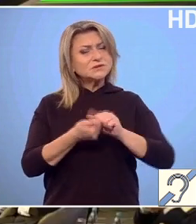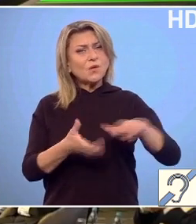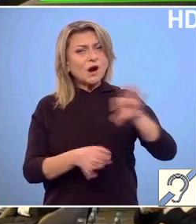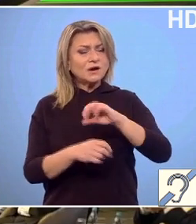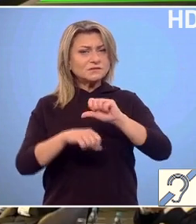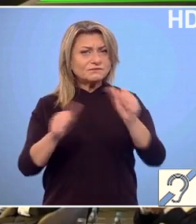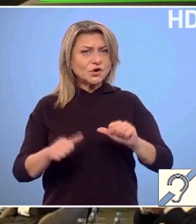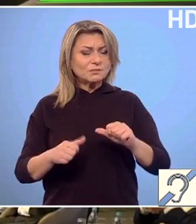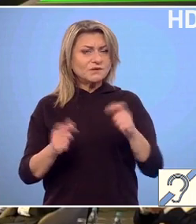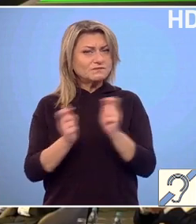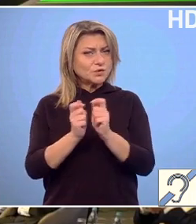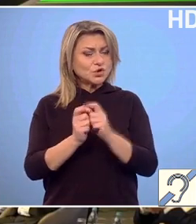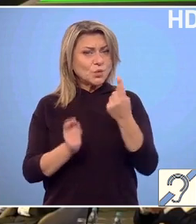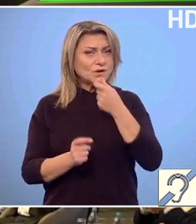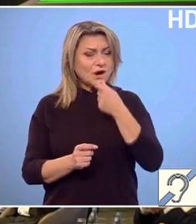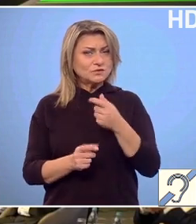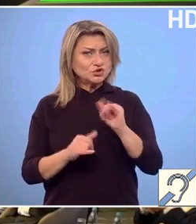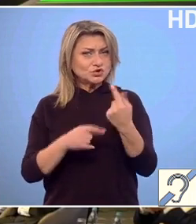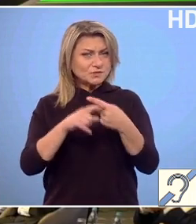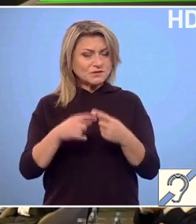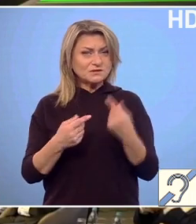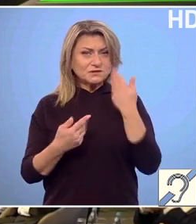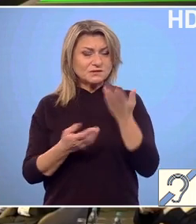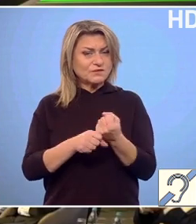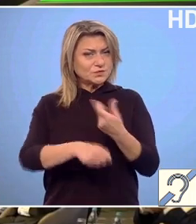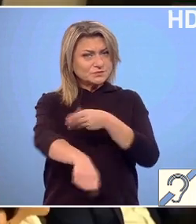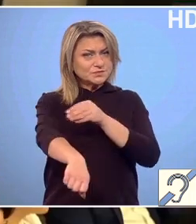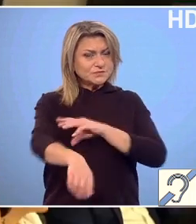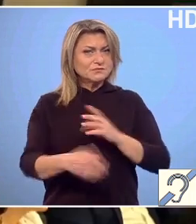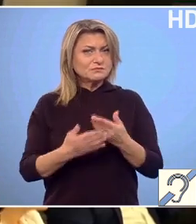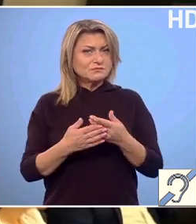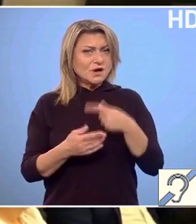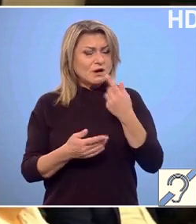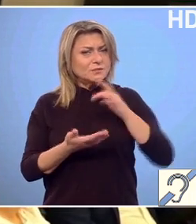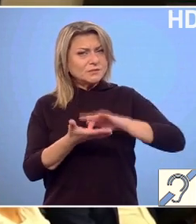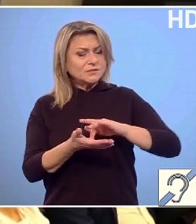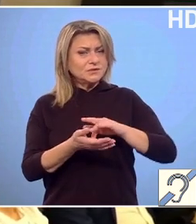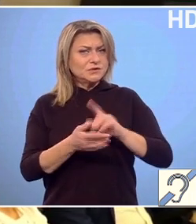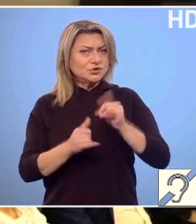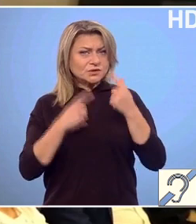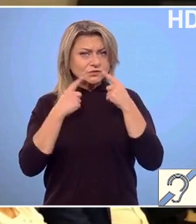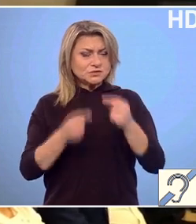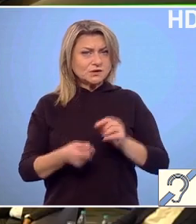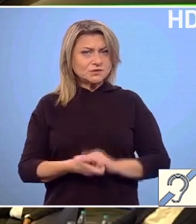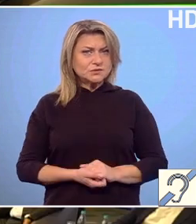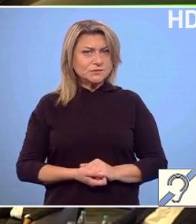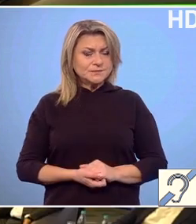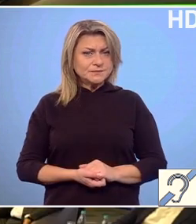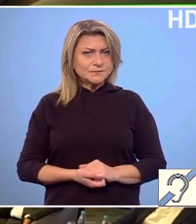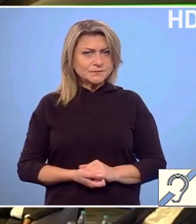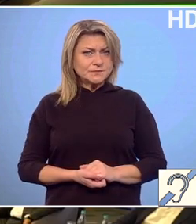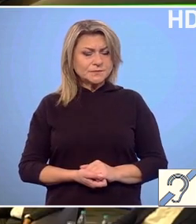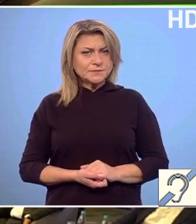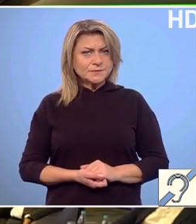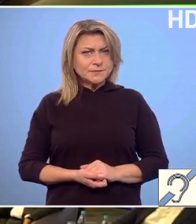vouchere. La un an și jumătate de la implementarea acestui sistem, municipalitatea a tras linie și rezultatele au fost uimitoare,